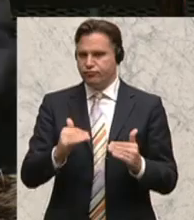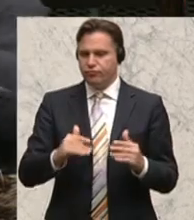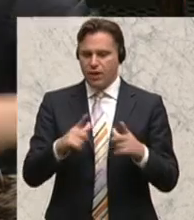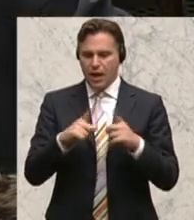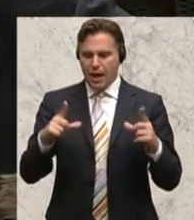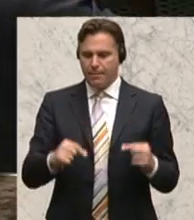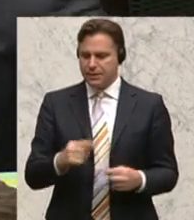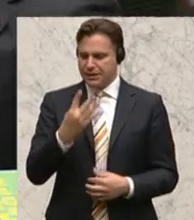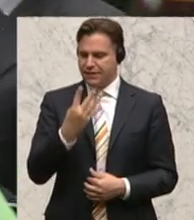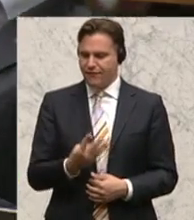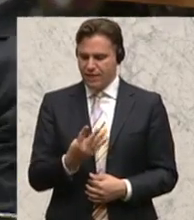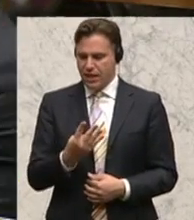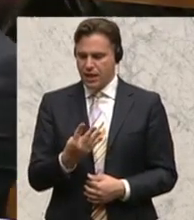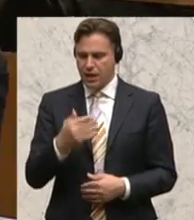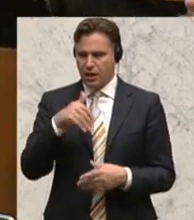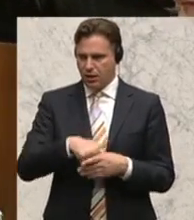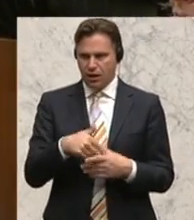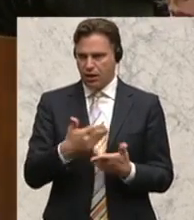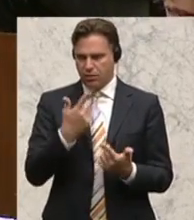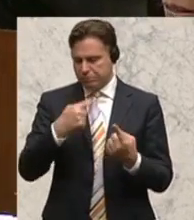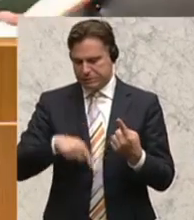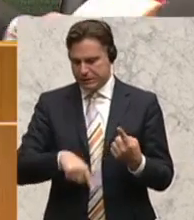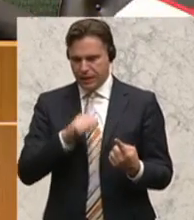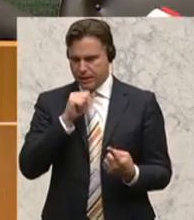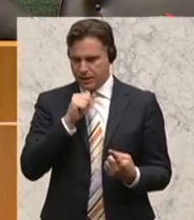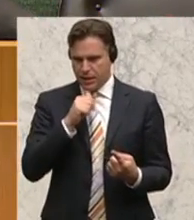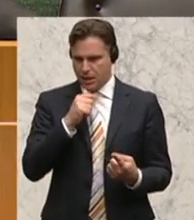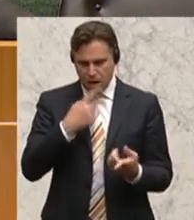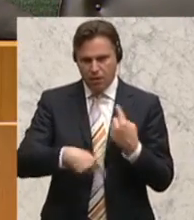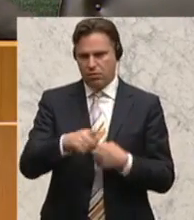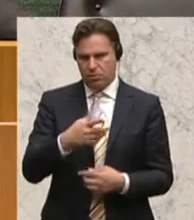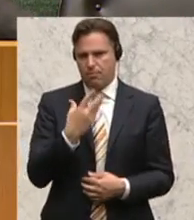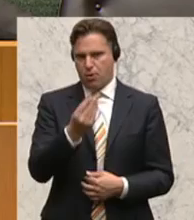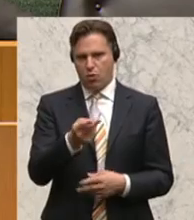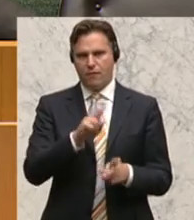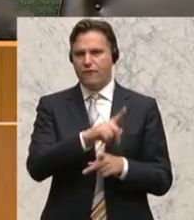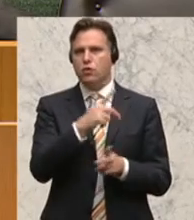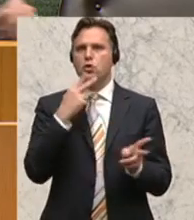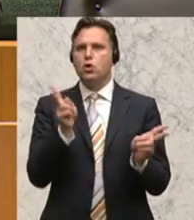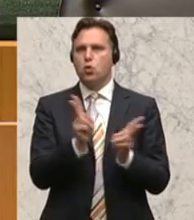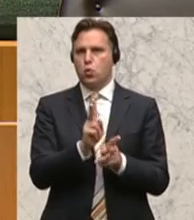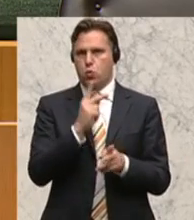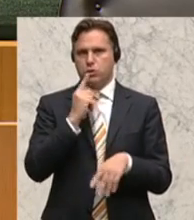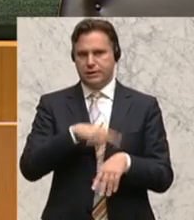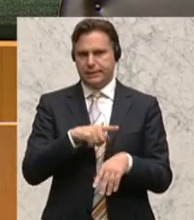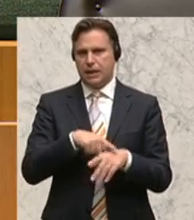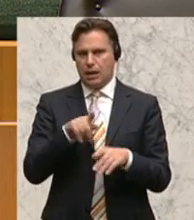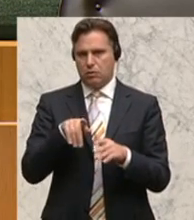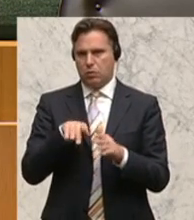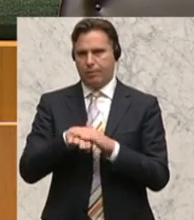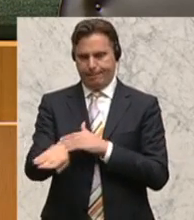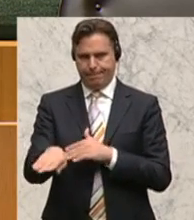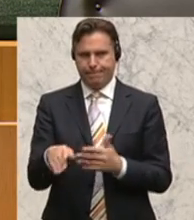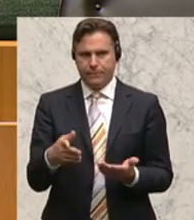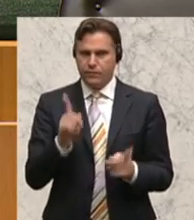schlagend werden würde, bei so einem kurzzeitigen Abwesen sein. Aber ganz offen